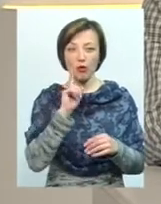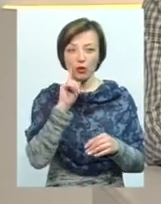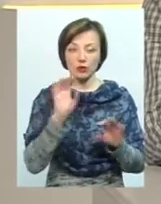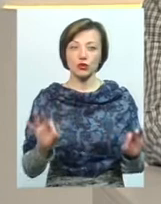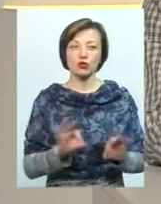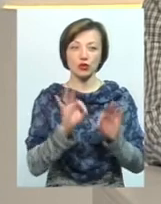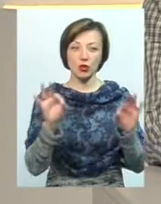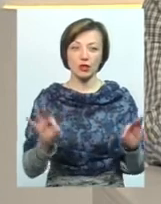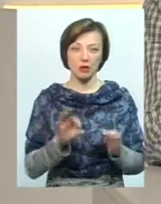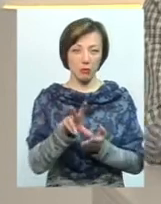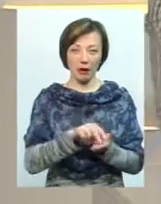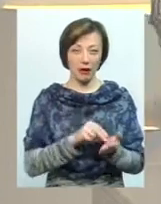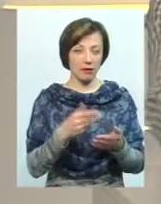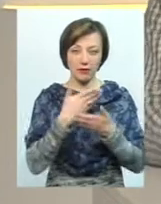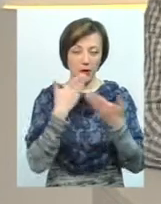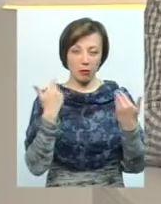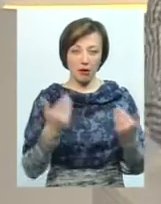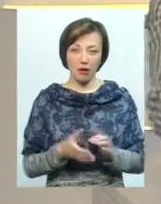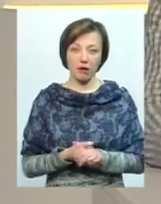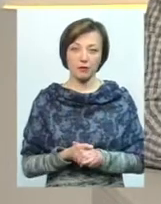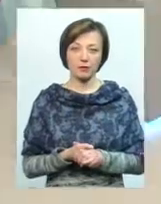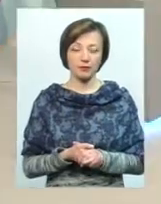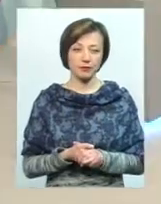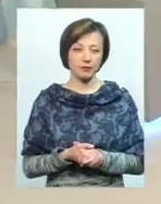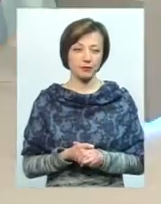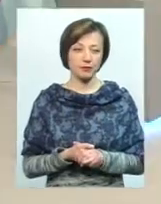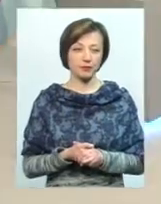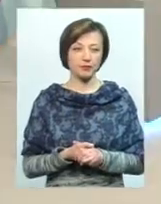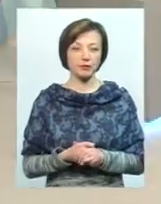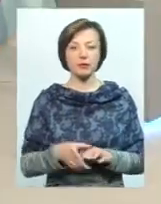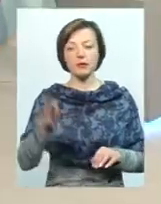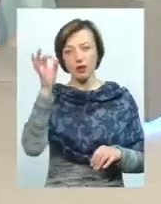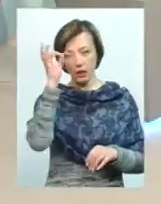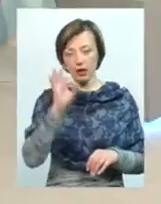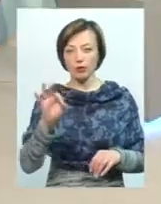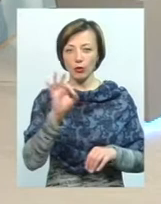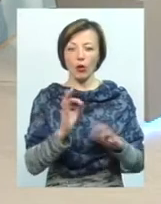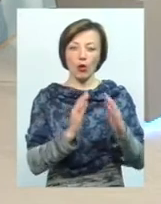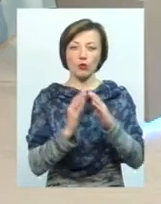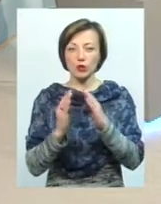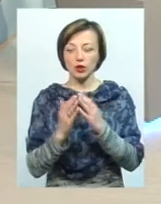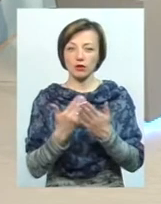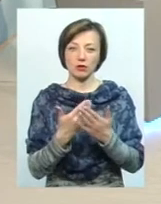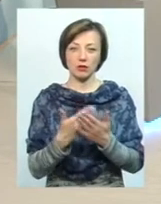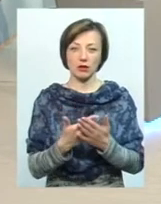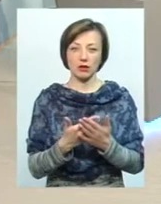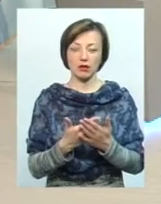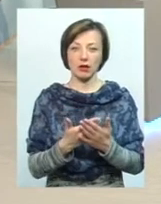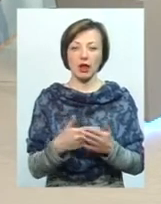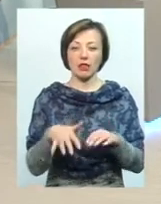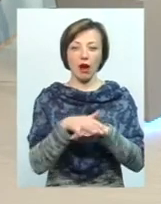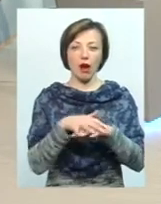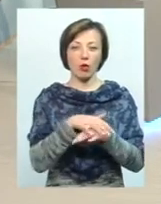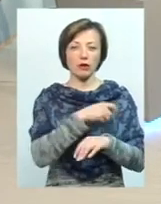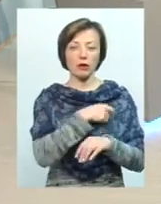жодних прикладів немає. Елена говорила, що там хтось згадав про якусь нараховність, так само можна навести приклад народних